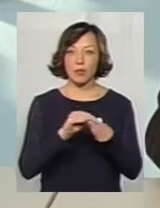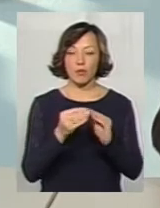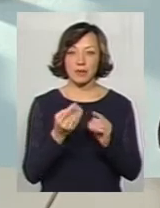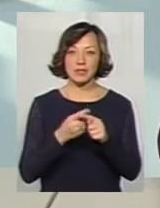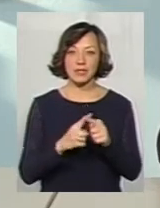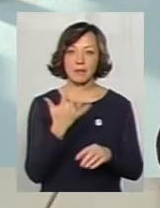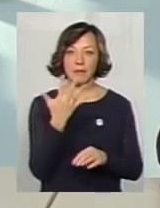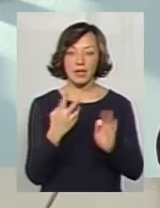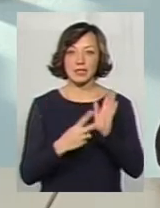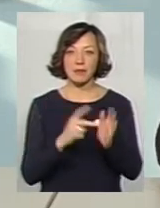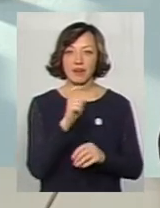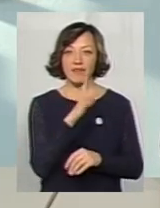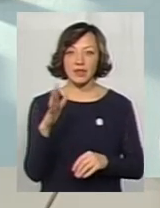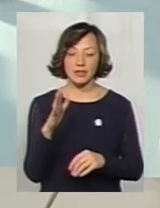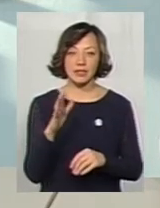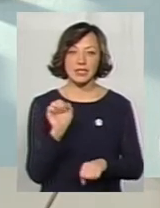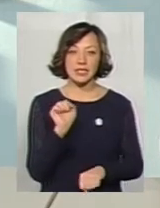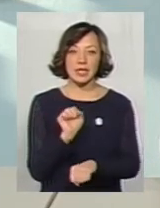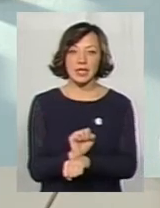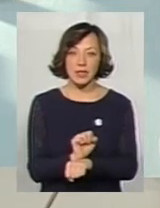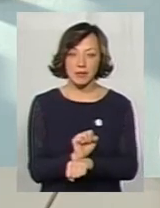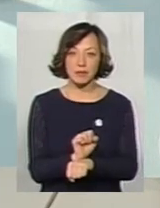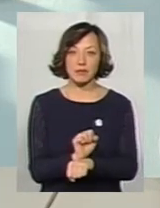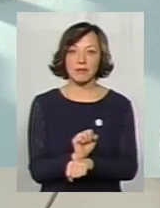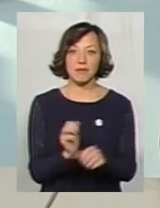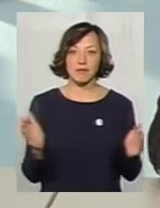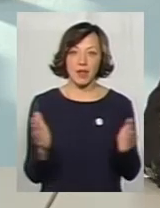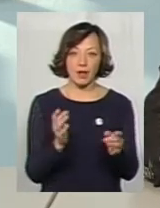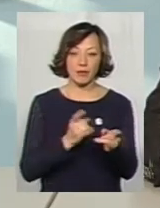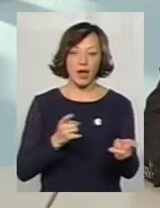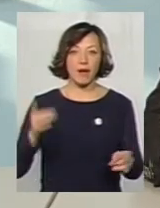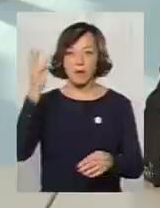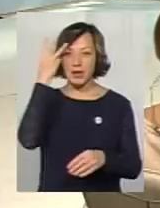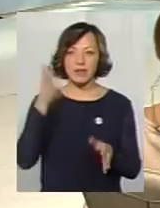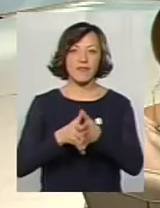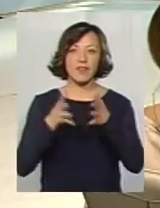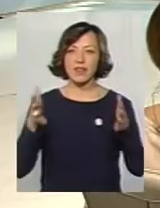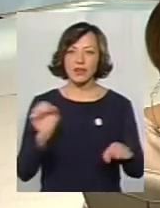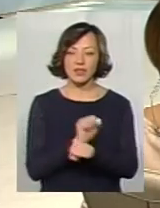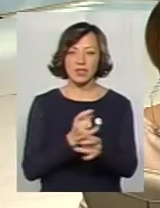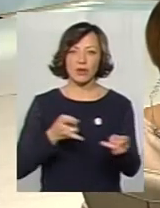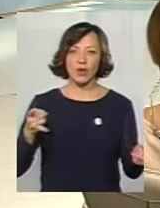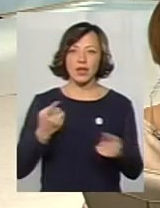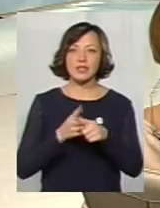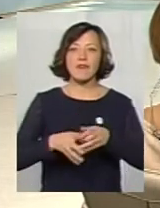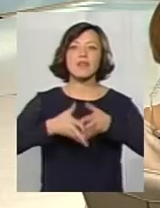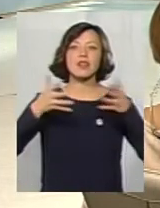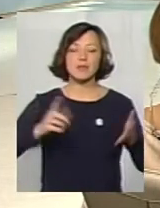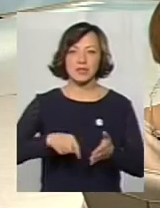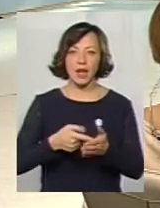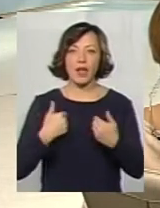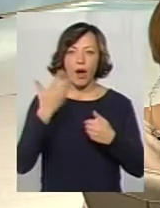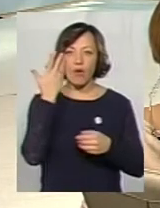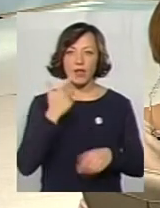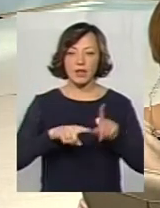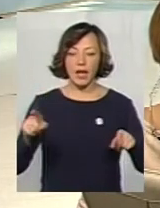– це 5-7 хвилин затриматися в маленькому заторію. В Хмельницькому нема великих заторій. Великі заторії в мегаполісах. Я навіть, коли